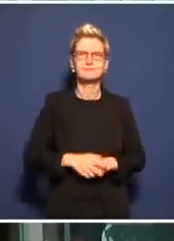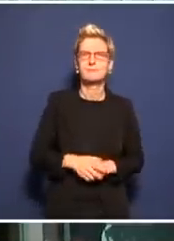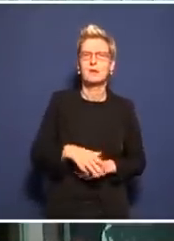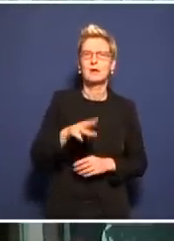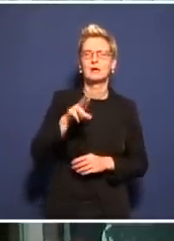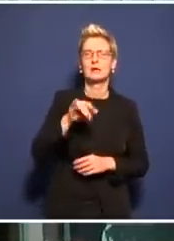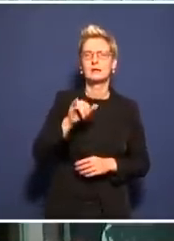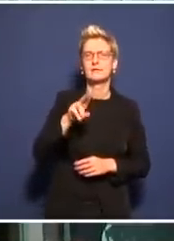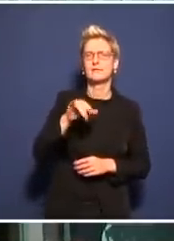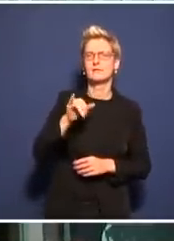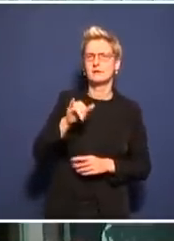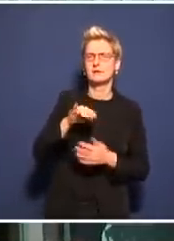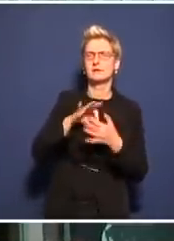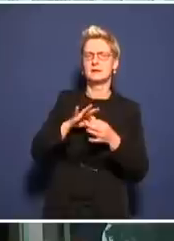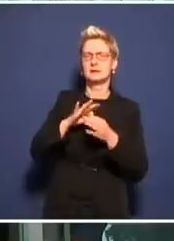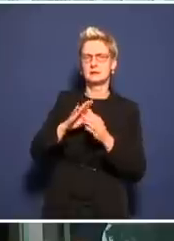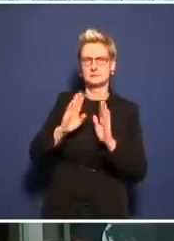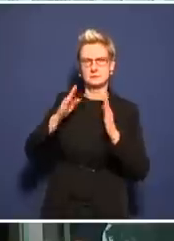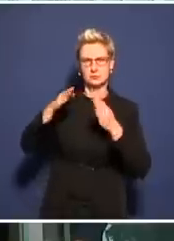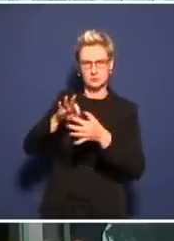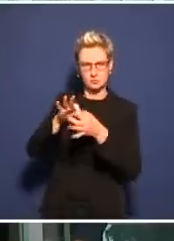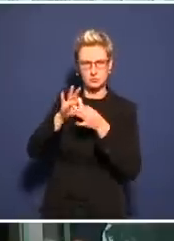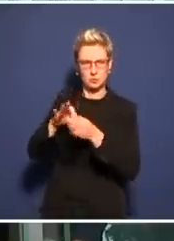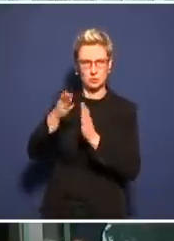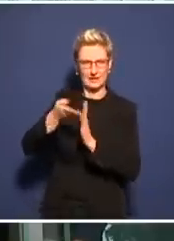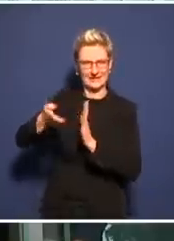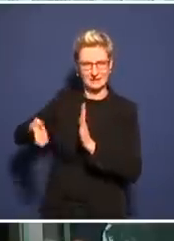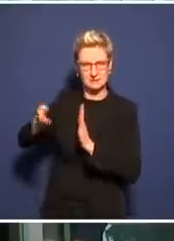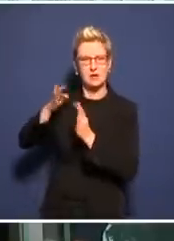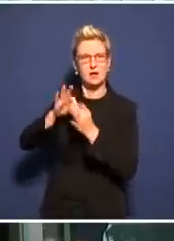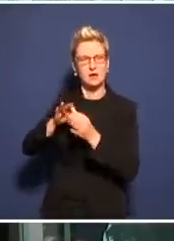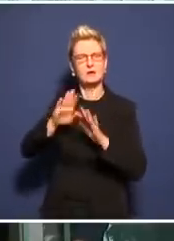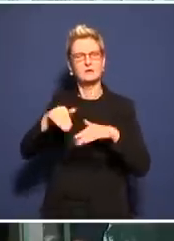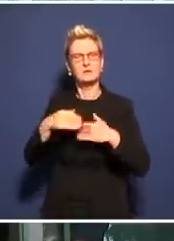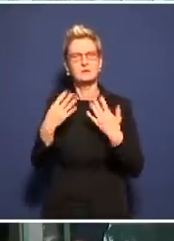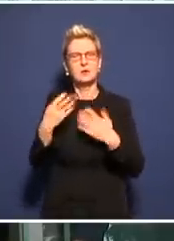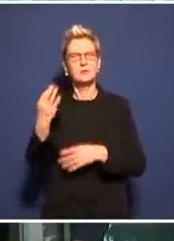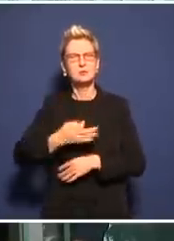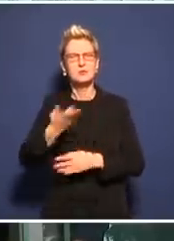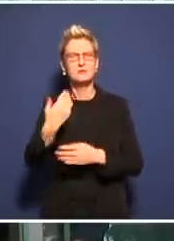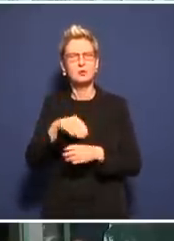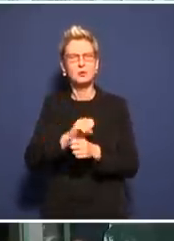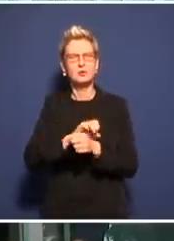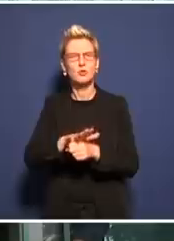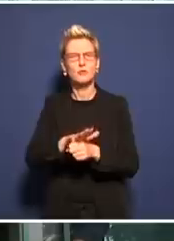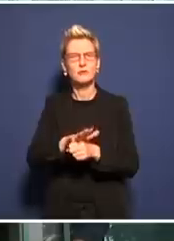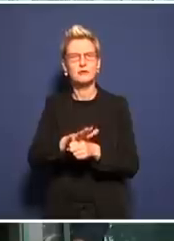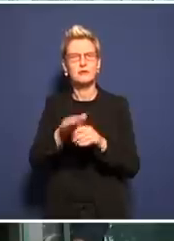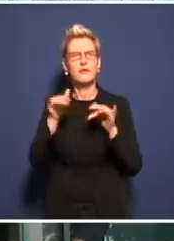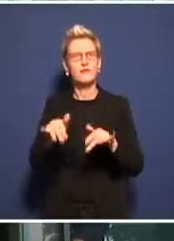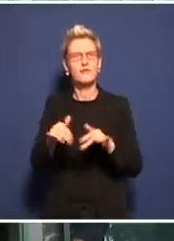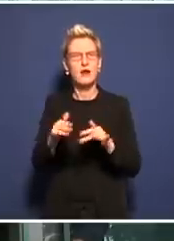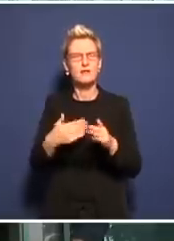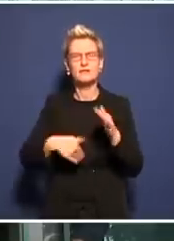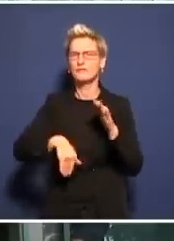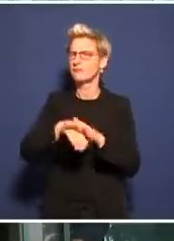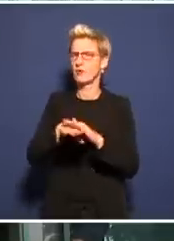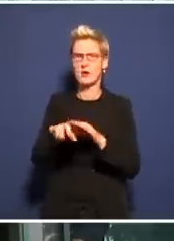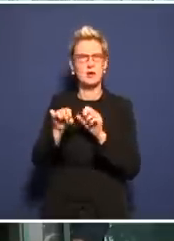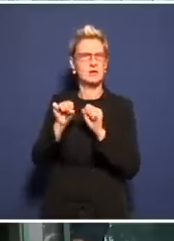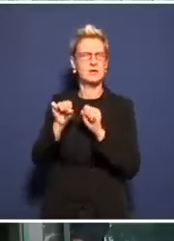das LKI, dass 9,6 Prozent der Covid-Fälle dort einen unvollständigen Immunschutz aufweisen. Sie nennen dabei